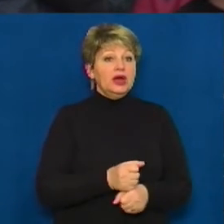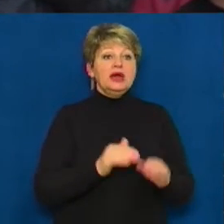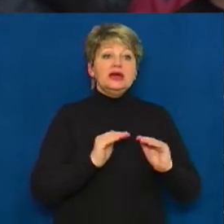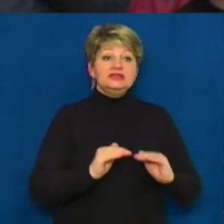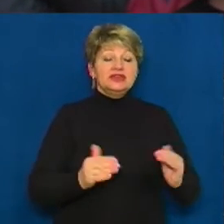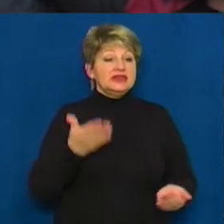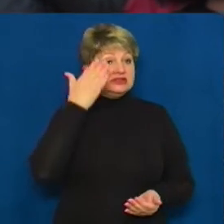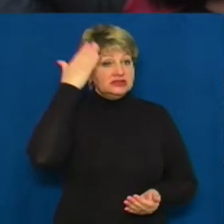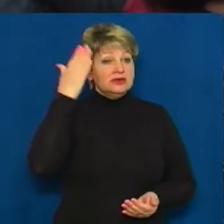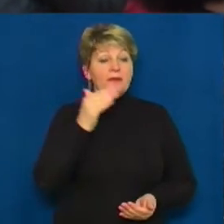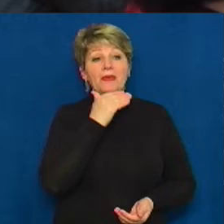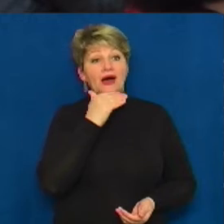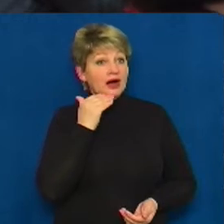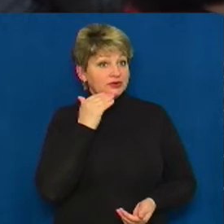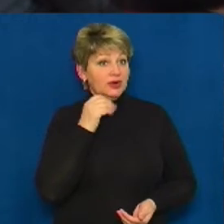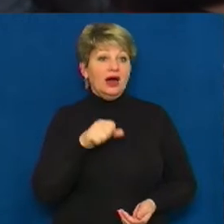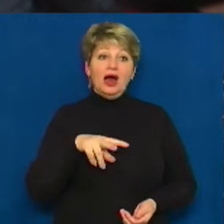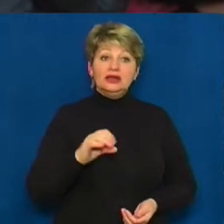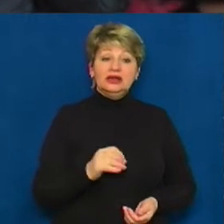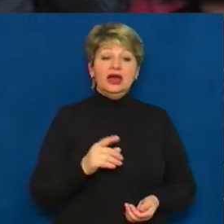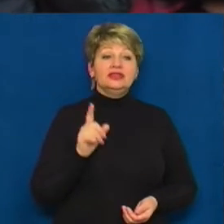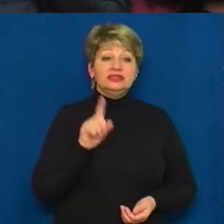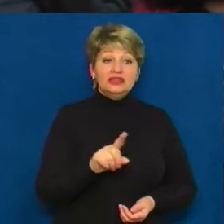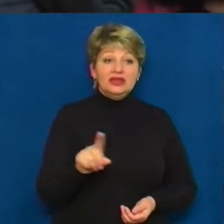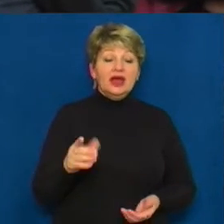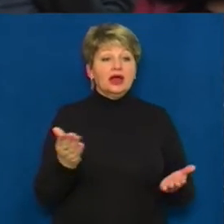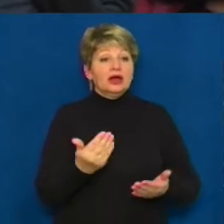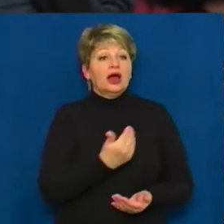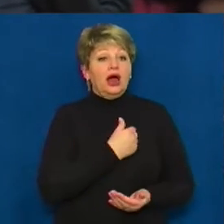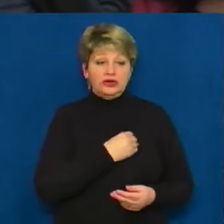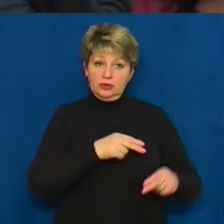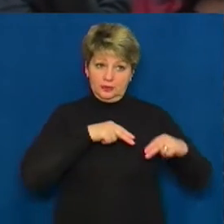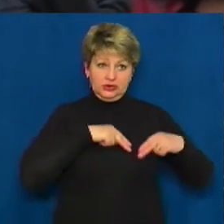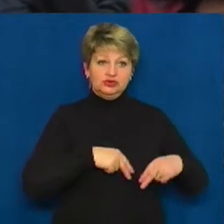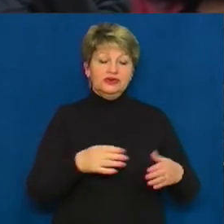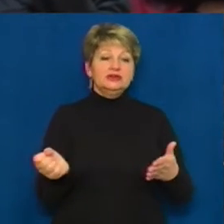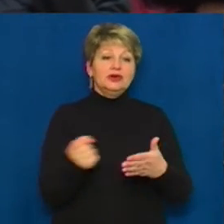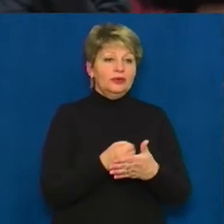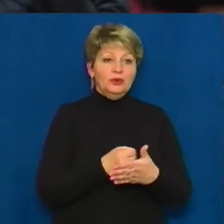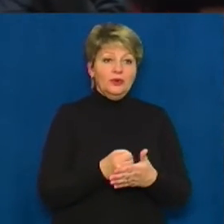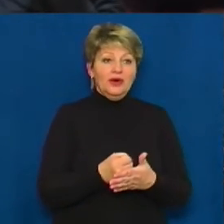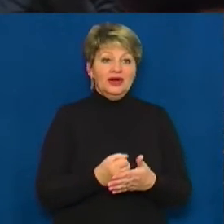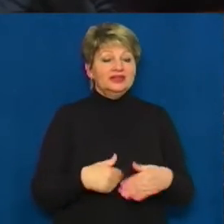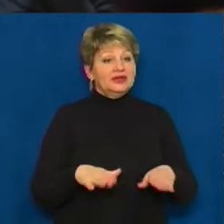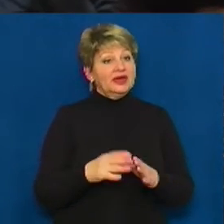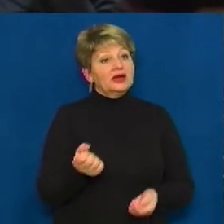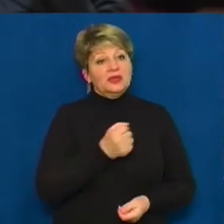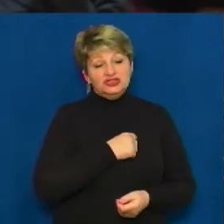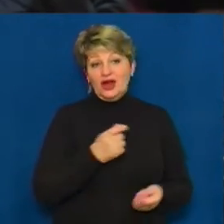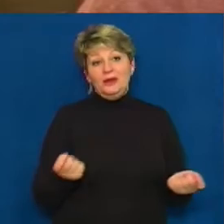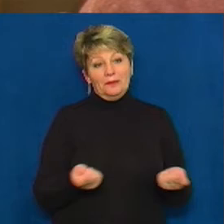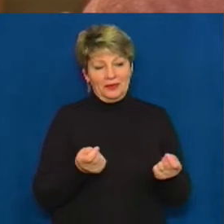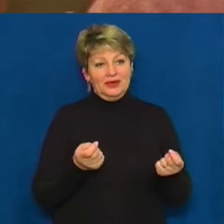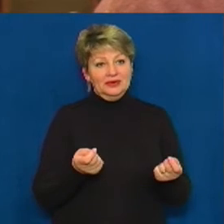багато, але таких, які прагнуть працювати і досягати, то таких, на жаль, не так